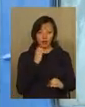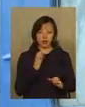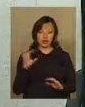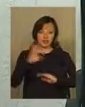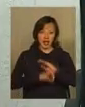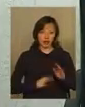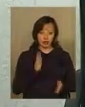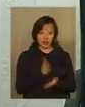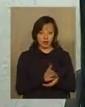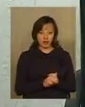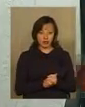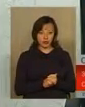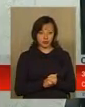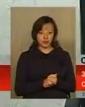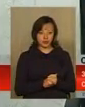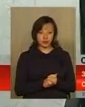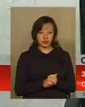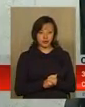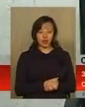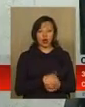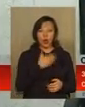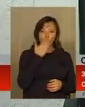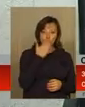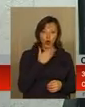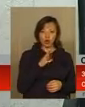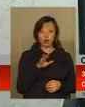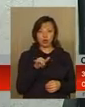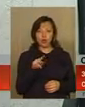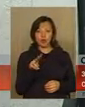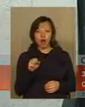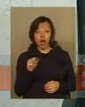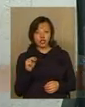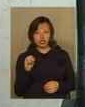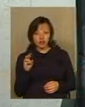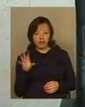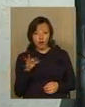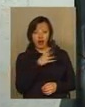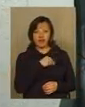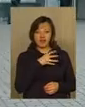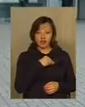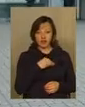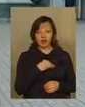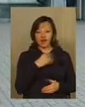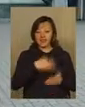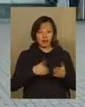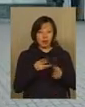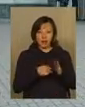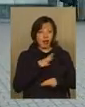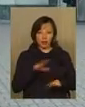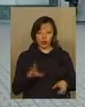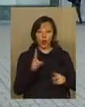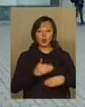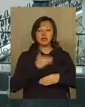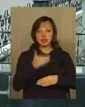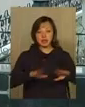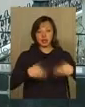напрямку. В напрямку Ужгород, Мукачево, Львів, Карпати поки що відмінної поїздів не було. Тим, хто запізнився, на